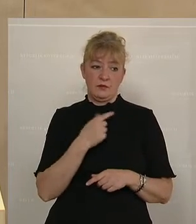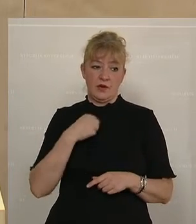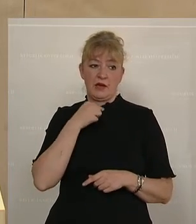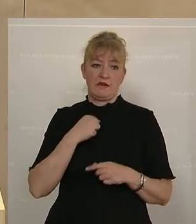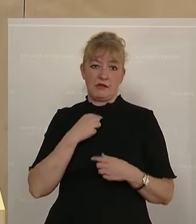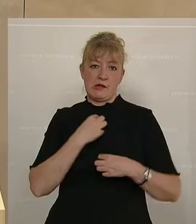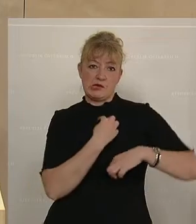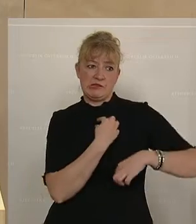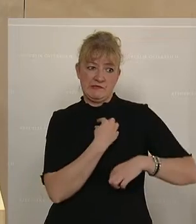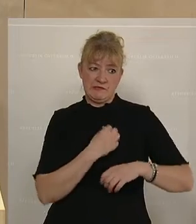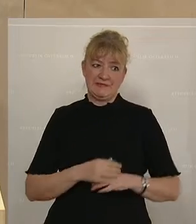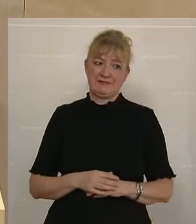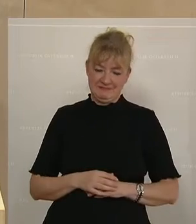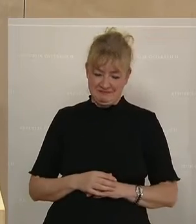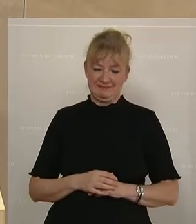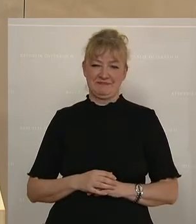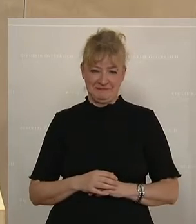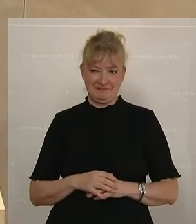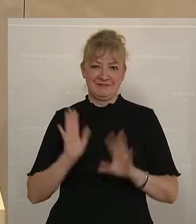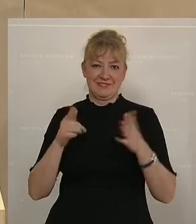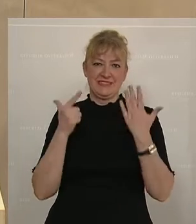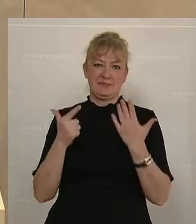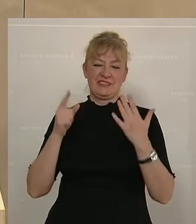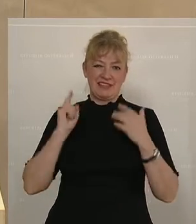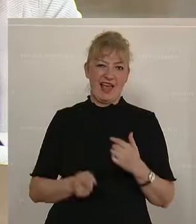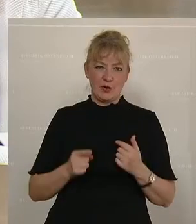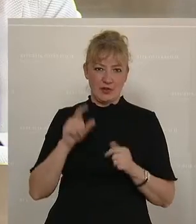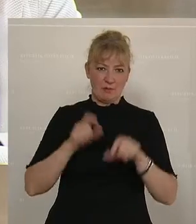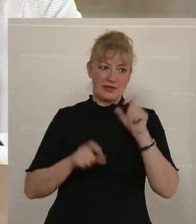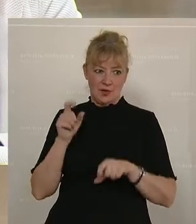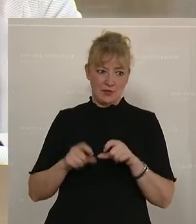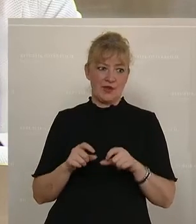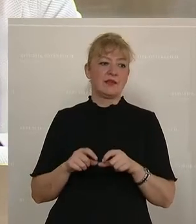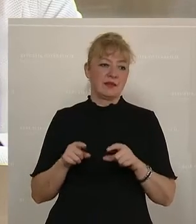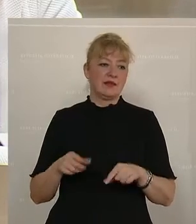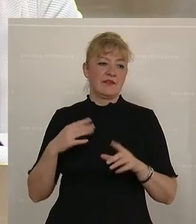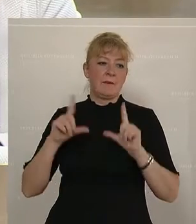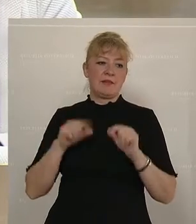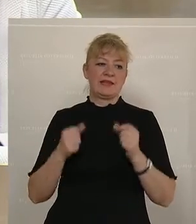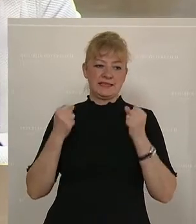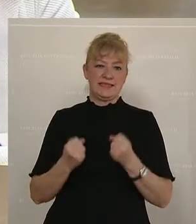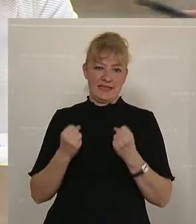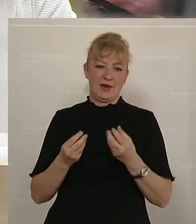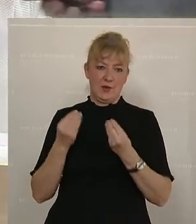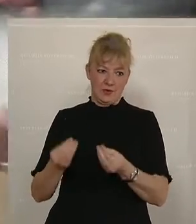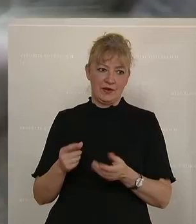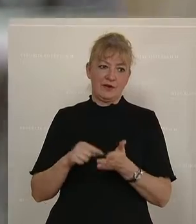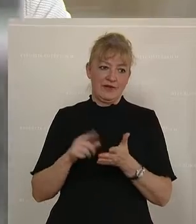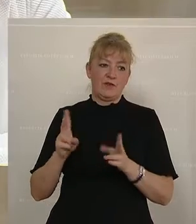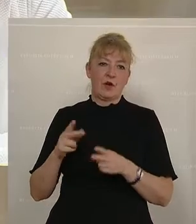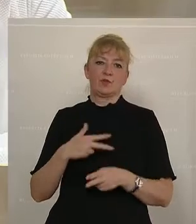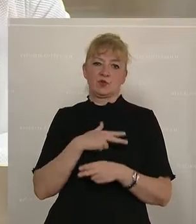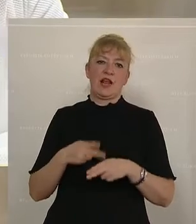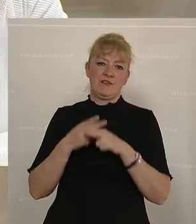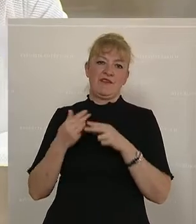meine Krawatte schief ist, 70.000 Personen in weiterer Folge hier sich wieder in der Mindestsicherung bzw. im Sozialhilfegesetz gefunden haben.